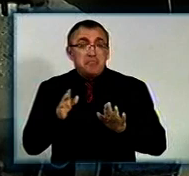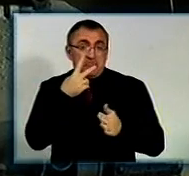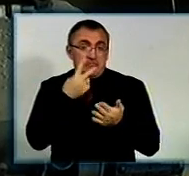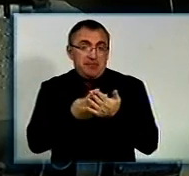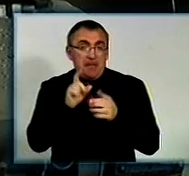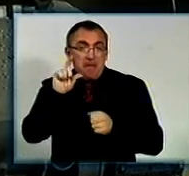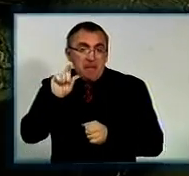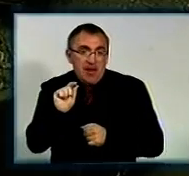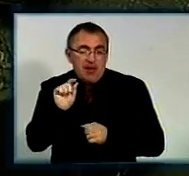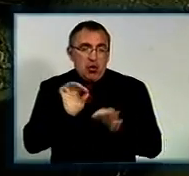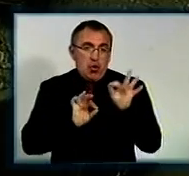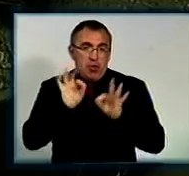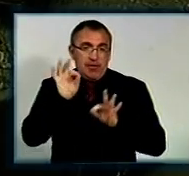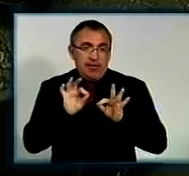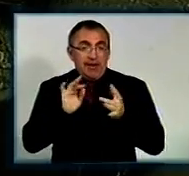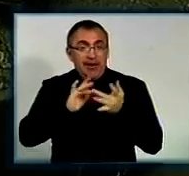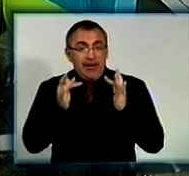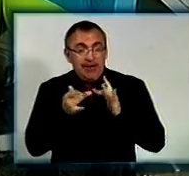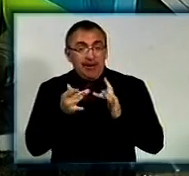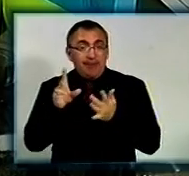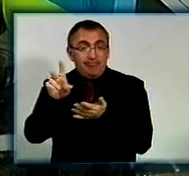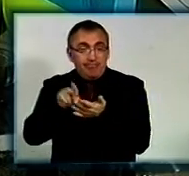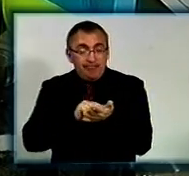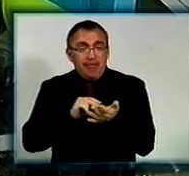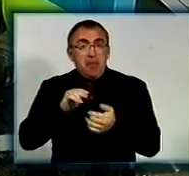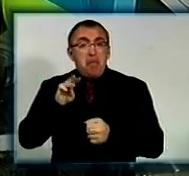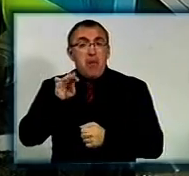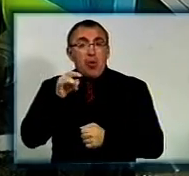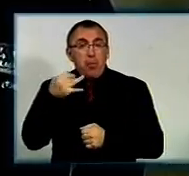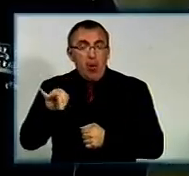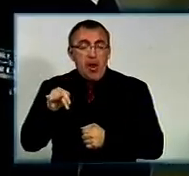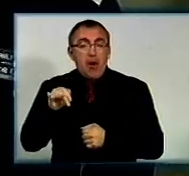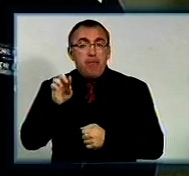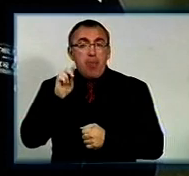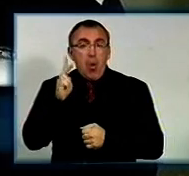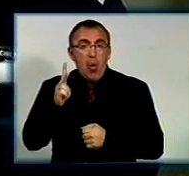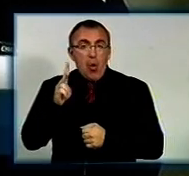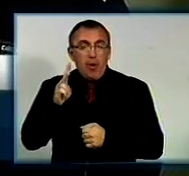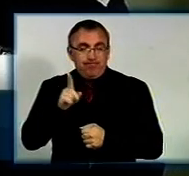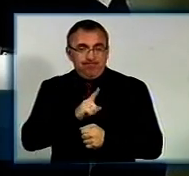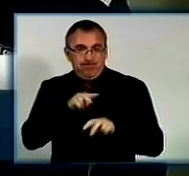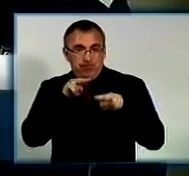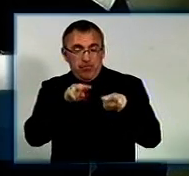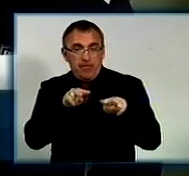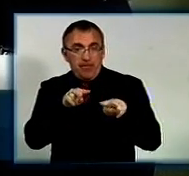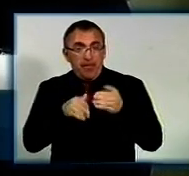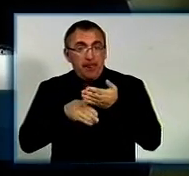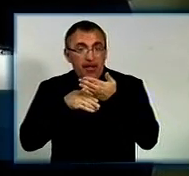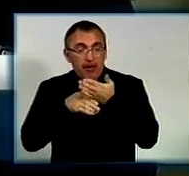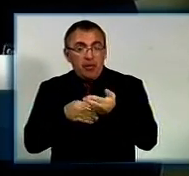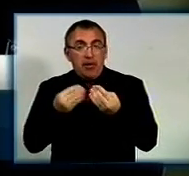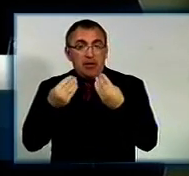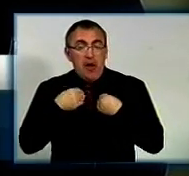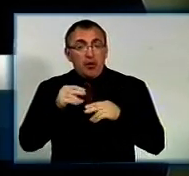їх мініатюрний розмір. Із інтернет-світлини робився і цей маріупольський блокпост. Ідею допоміг дати вчитель.